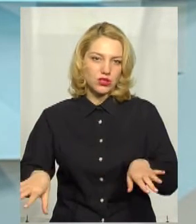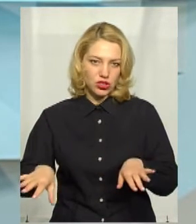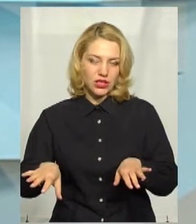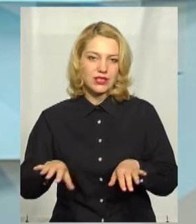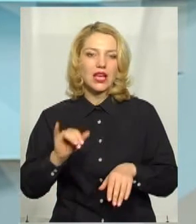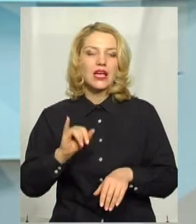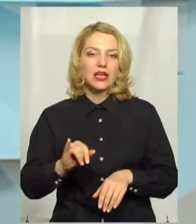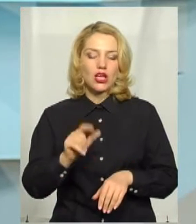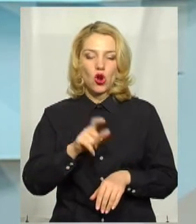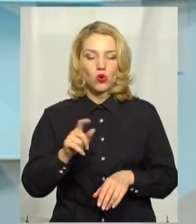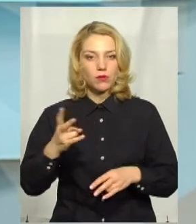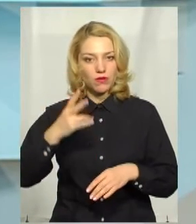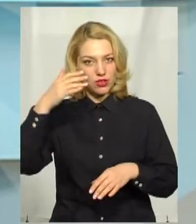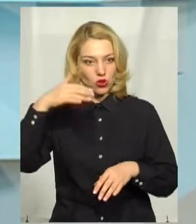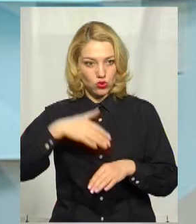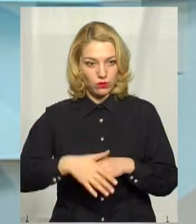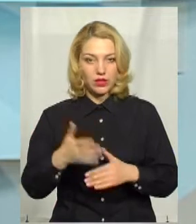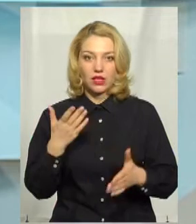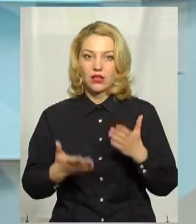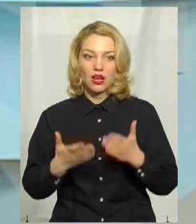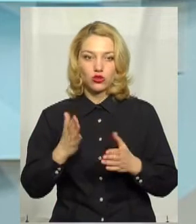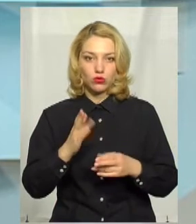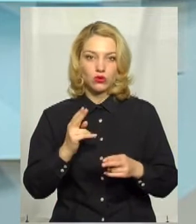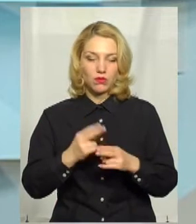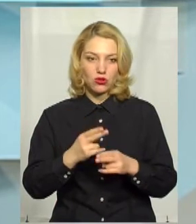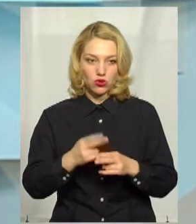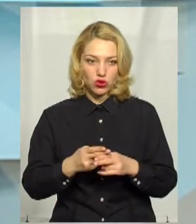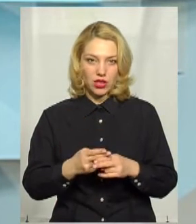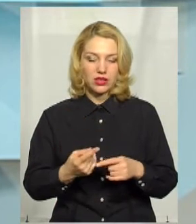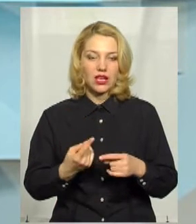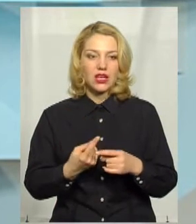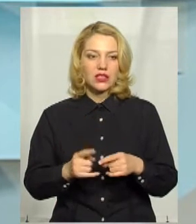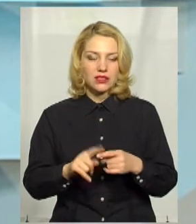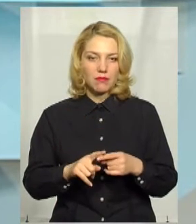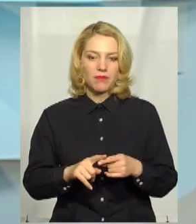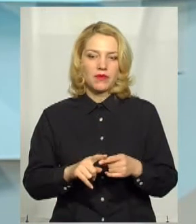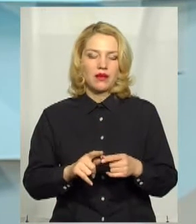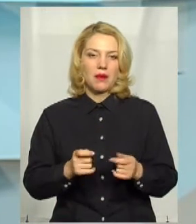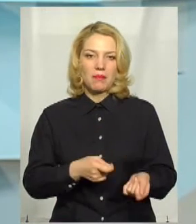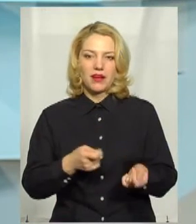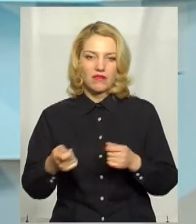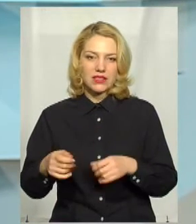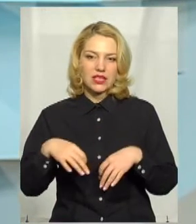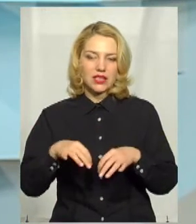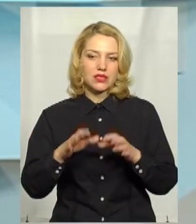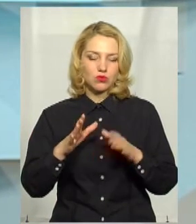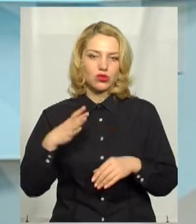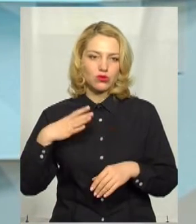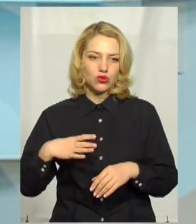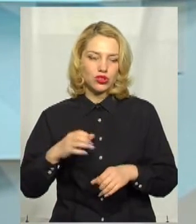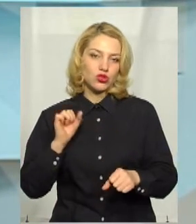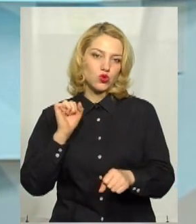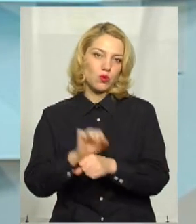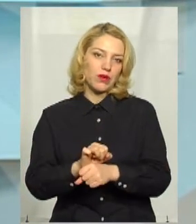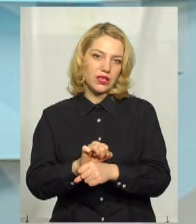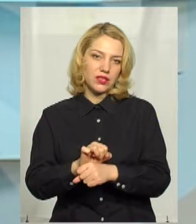люди повинні розуміти, що якщо будуть перешкоджати даним перевезенням, то транспорт змушений буде взагалі зупинитися.